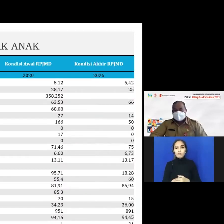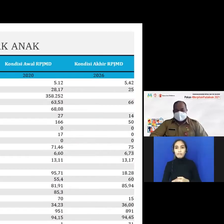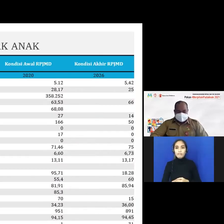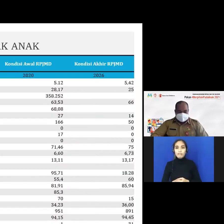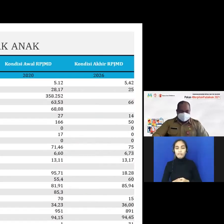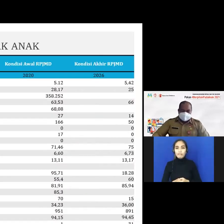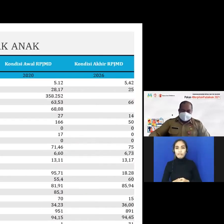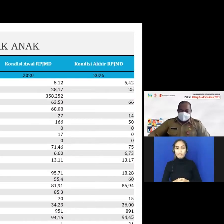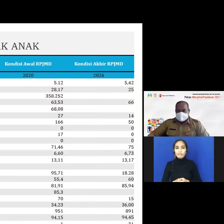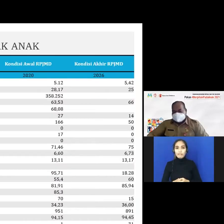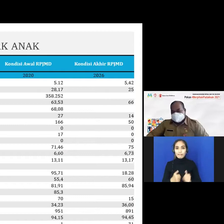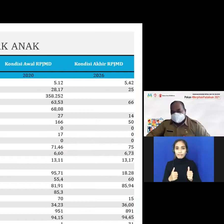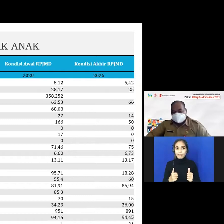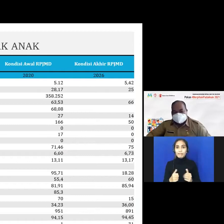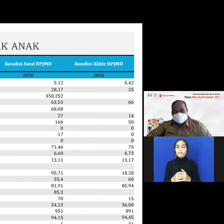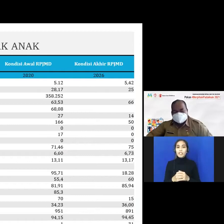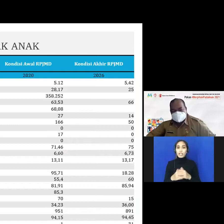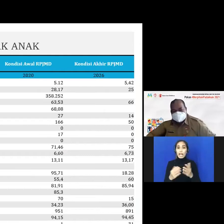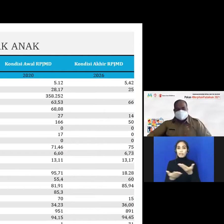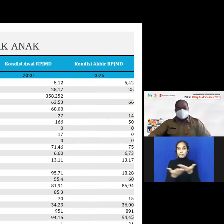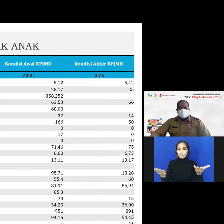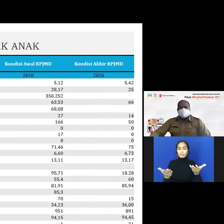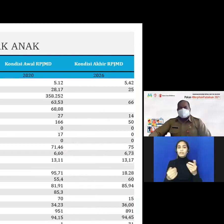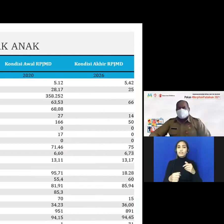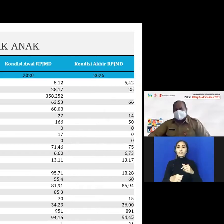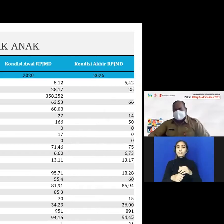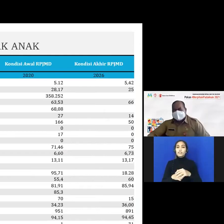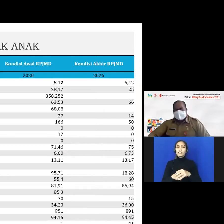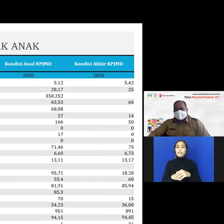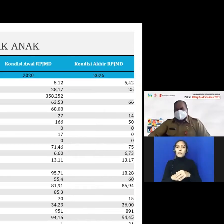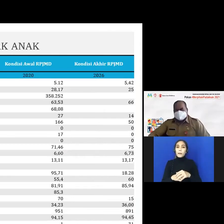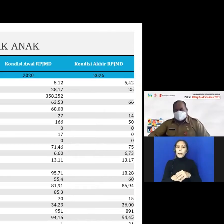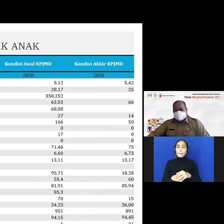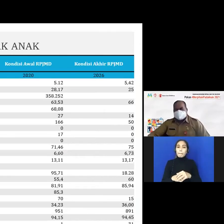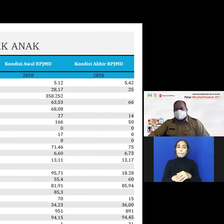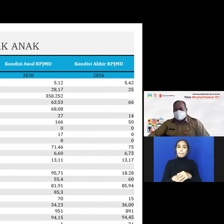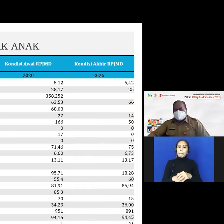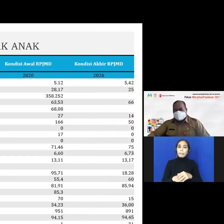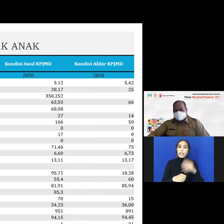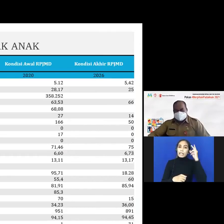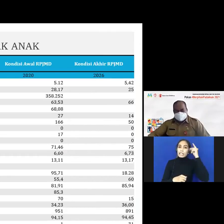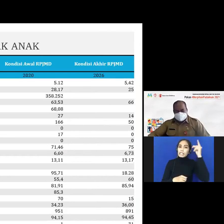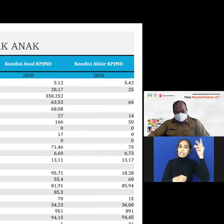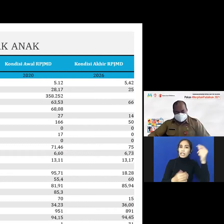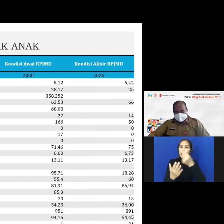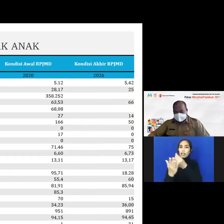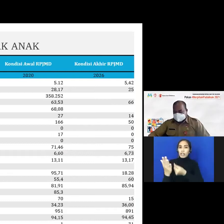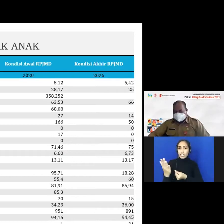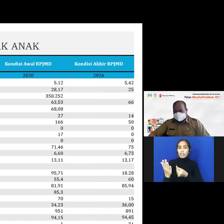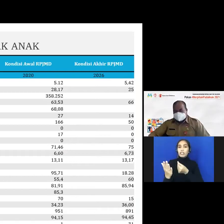ya baik Bapak Ibu sekalian karena perencanaan dan penganggaran kita